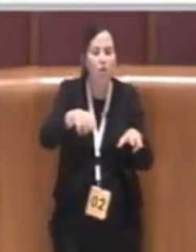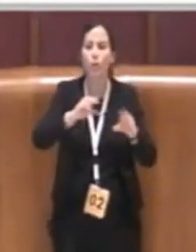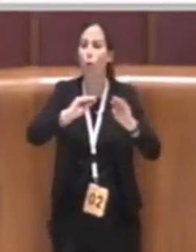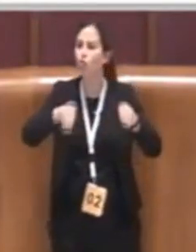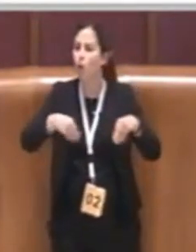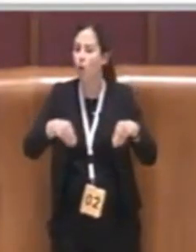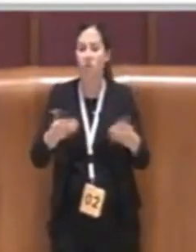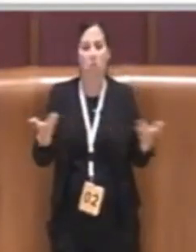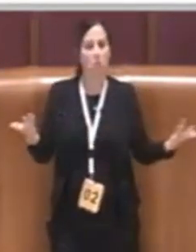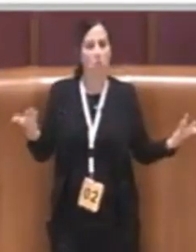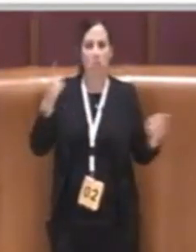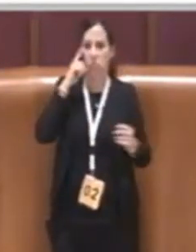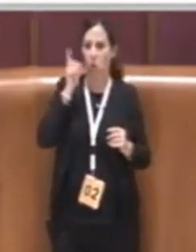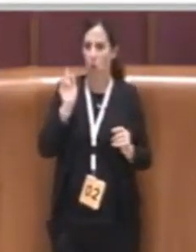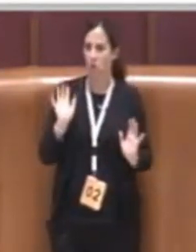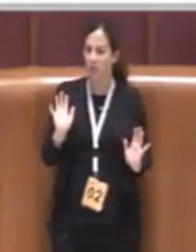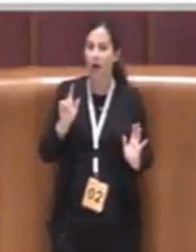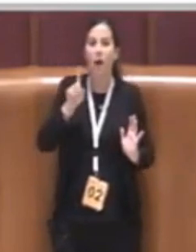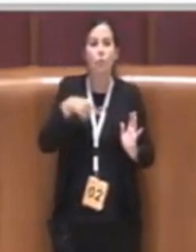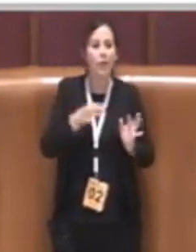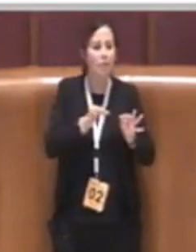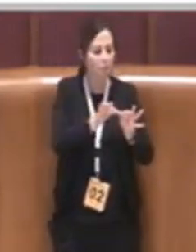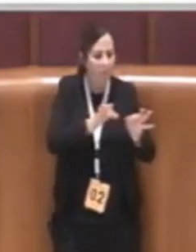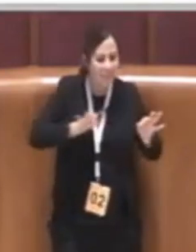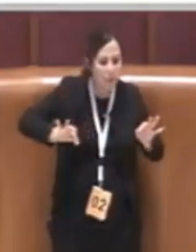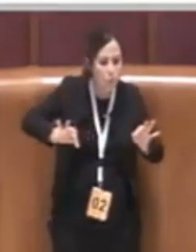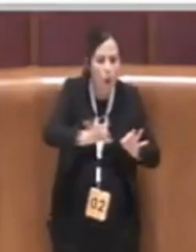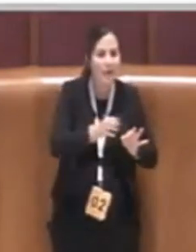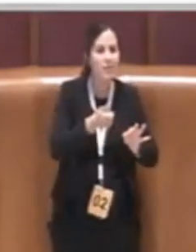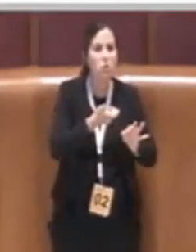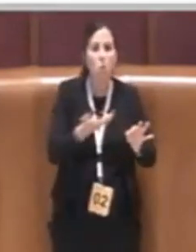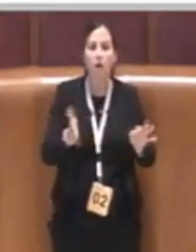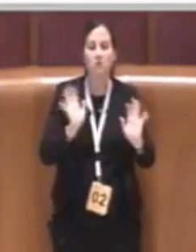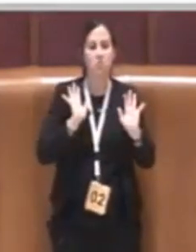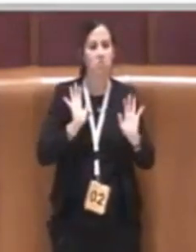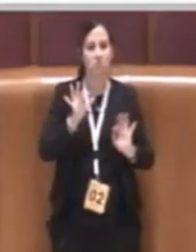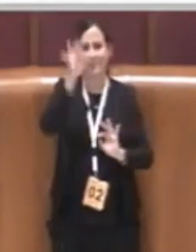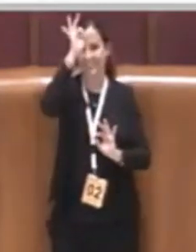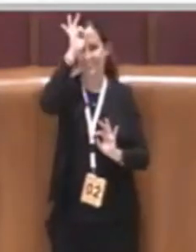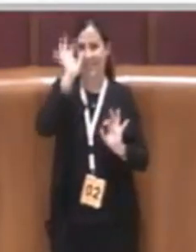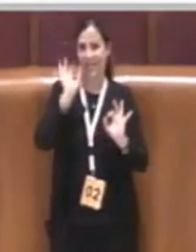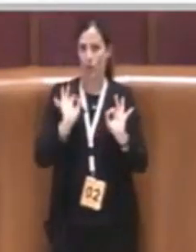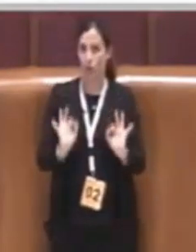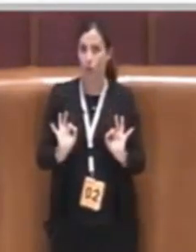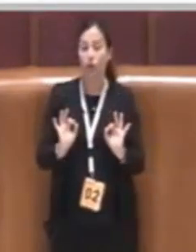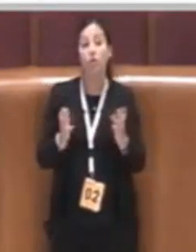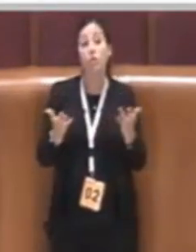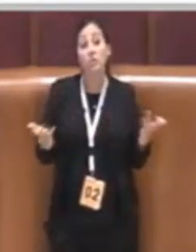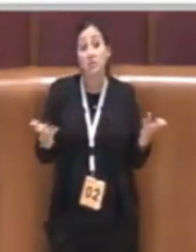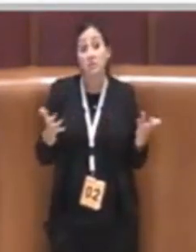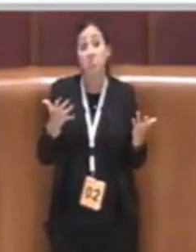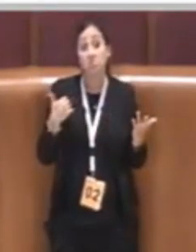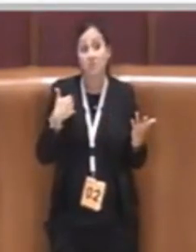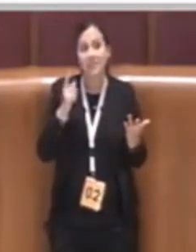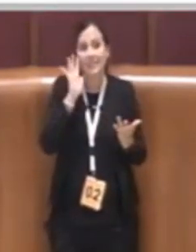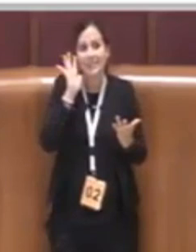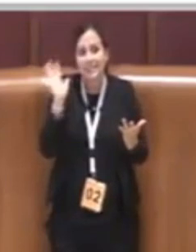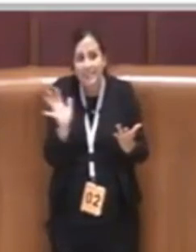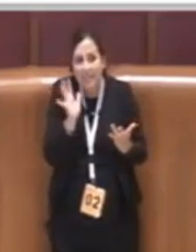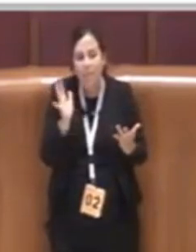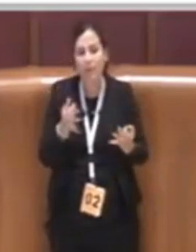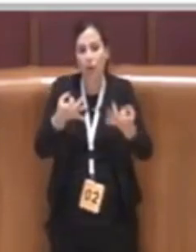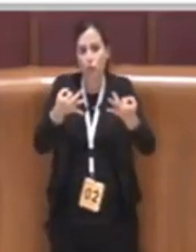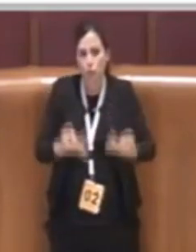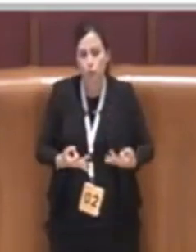anche in metri quadri. E quindi ci sembrava opportuno, così come prevede anche il regolamento regionale,